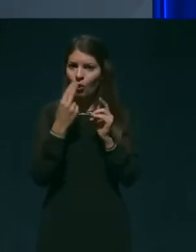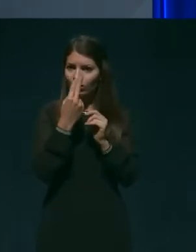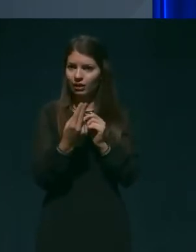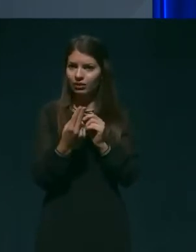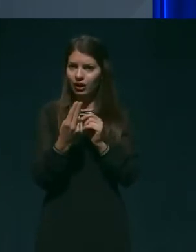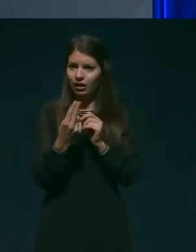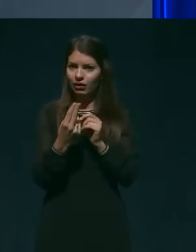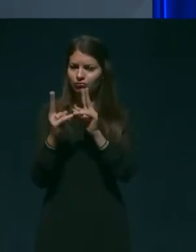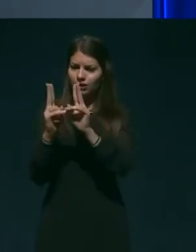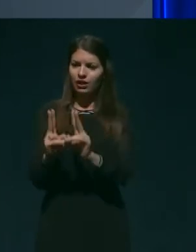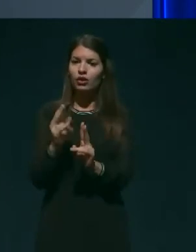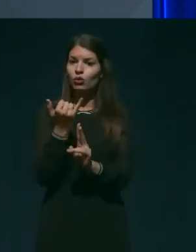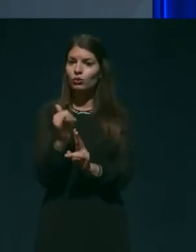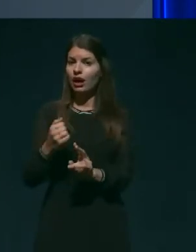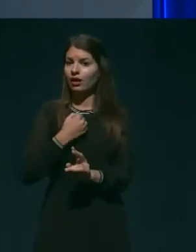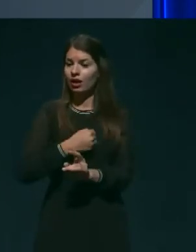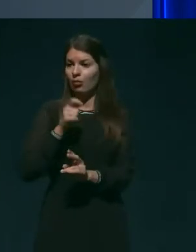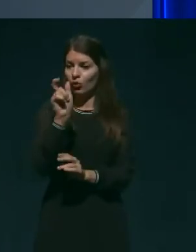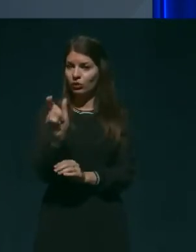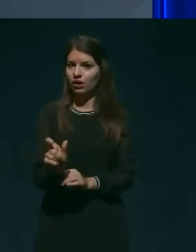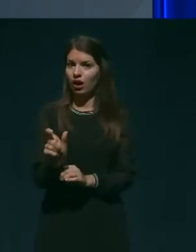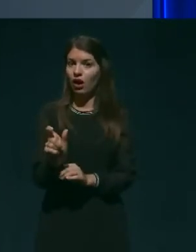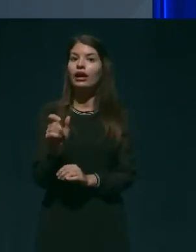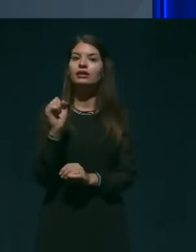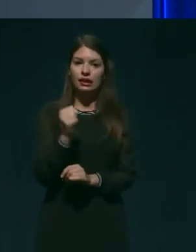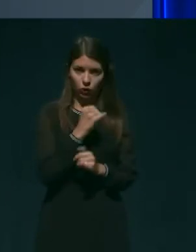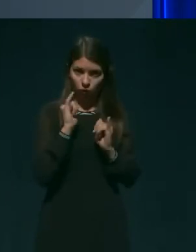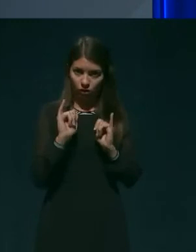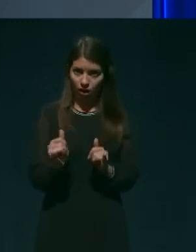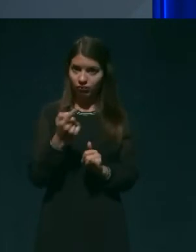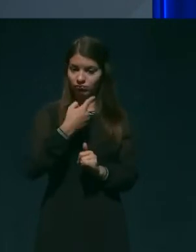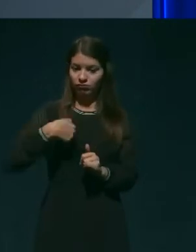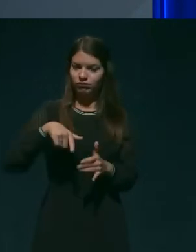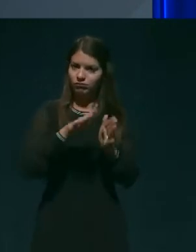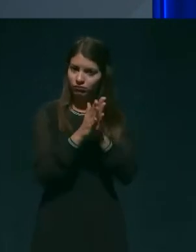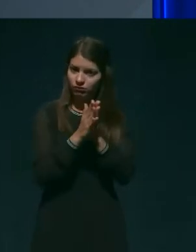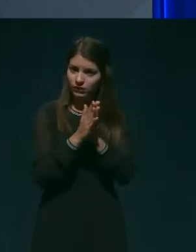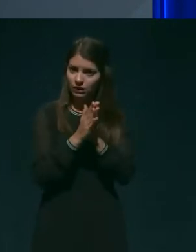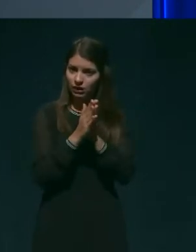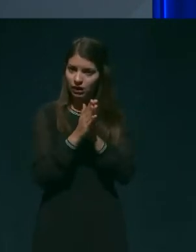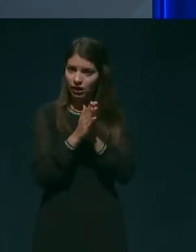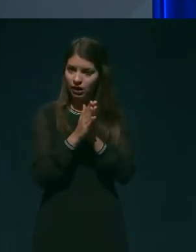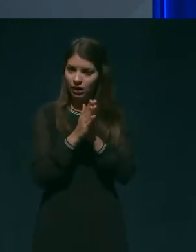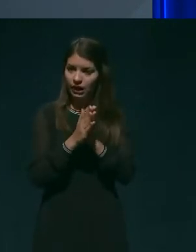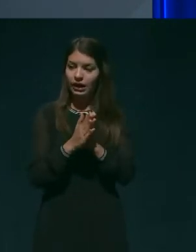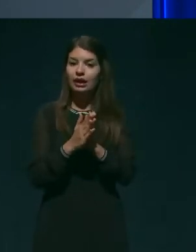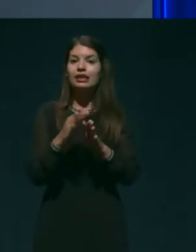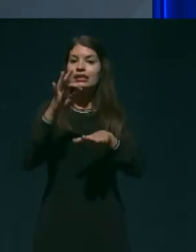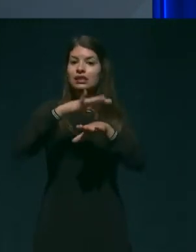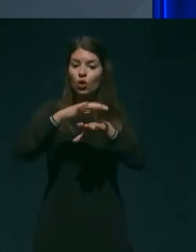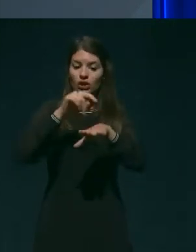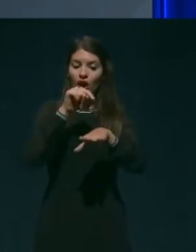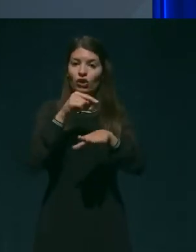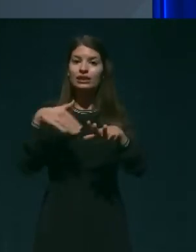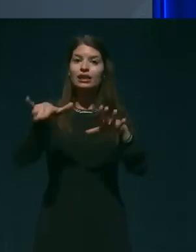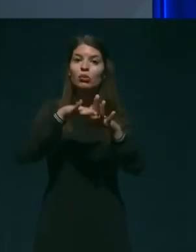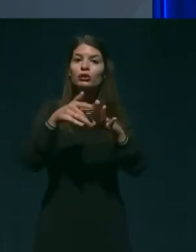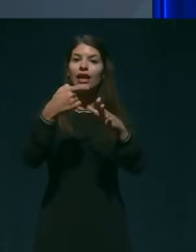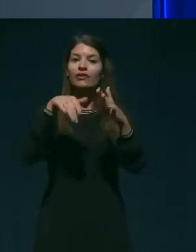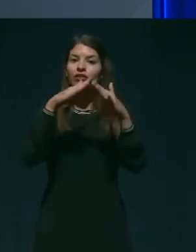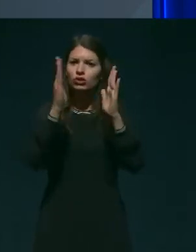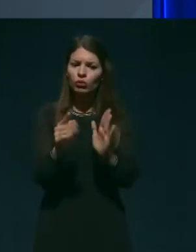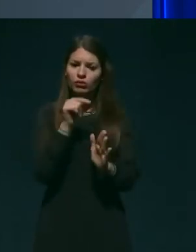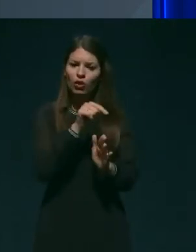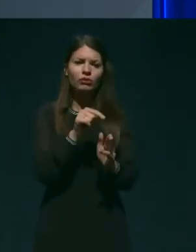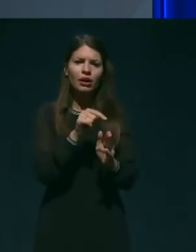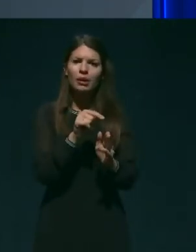vsakega bolnika, smo res zaprosili domske zdravnike, da pripravijo kratke povzetke svojih bolnikov,